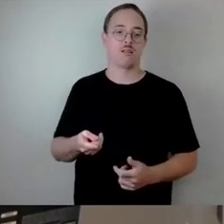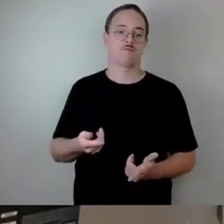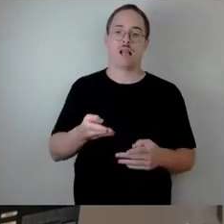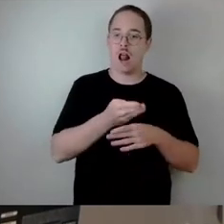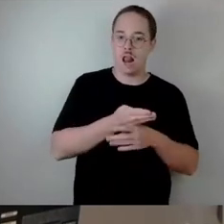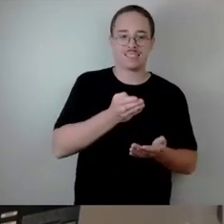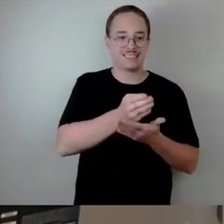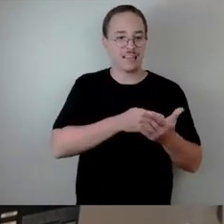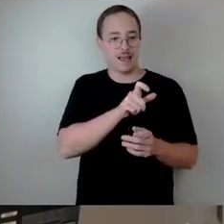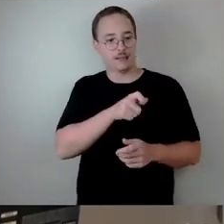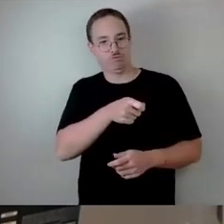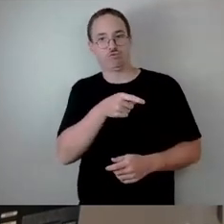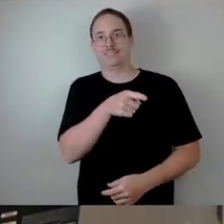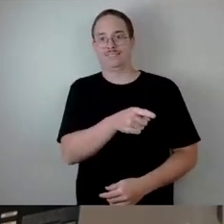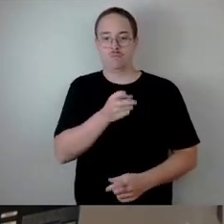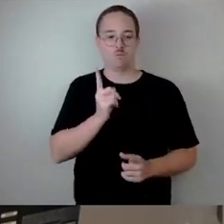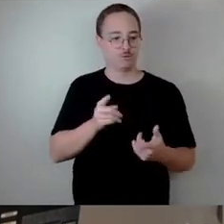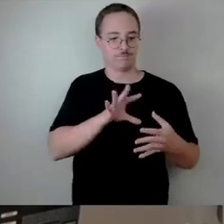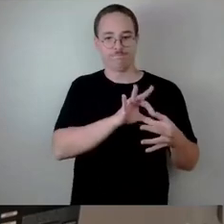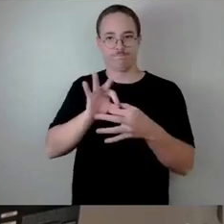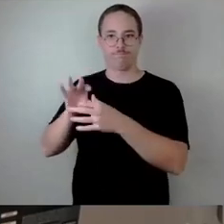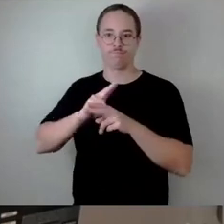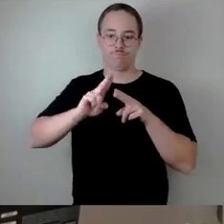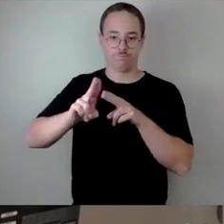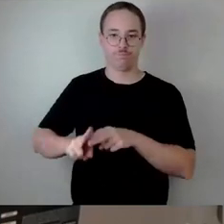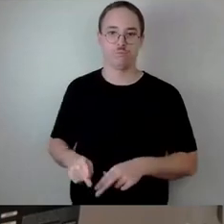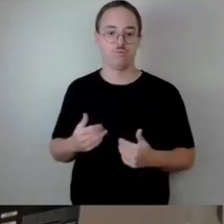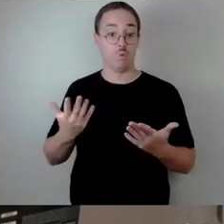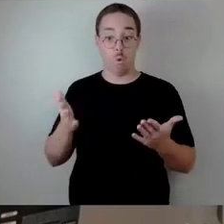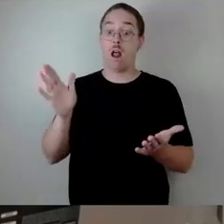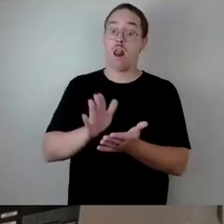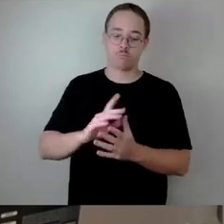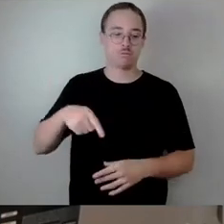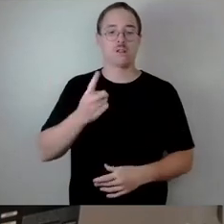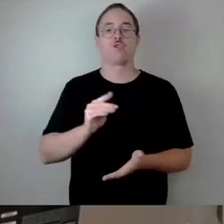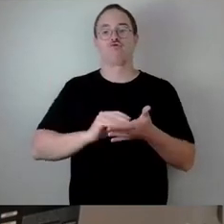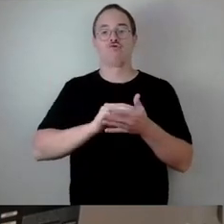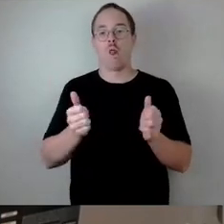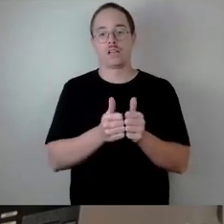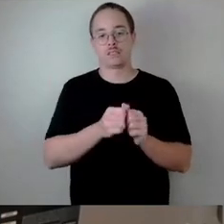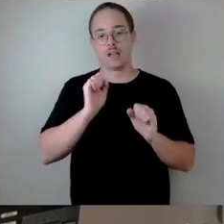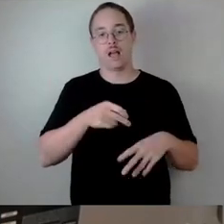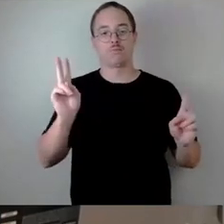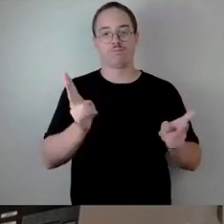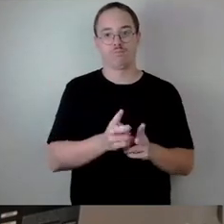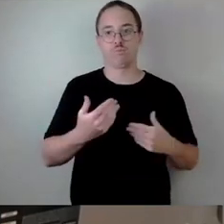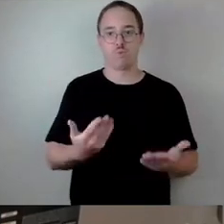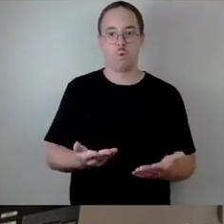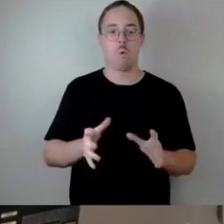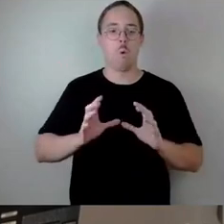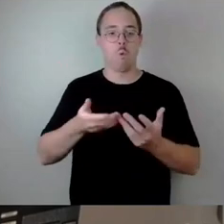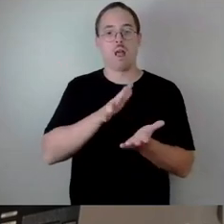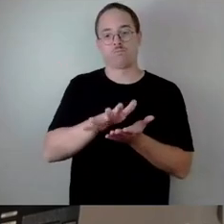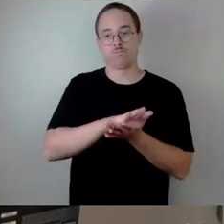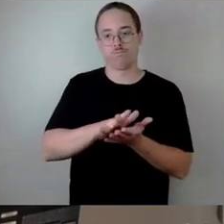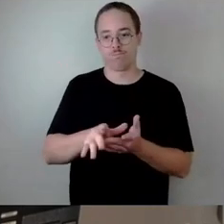Und dann brauchen wir, das ist meine feste Überzeugung, auch weniger Schulassistenten und müssen weniger an kommunaler Stelle heilen. Und